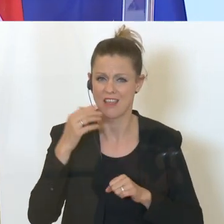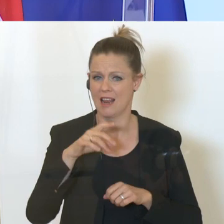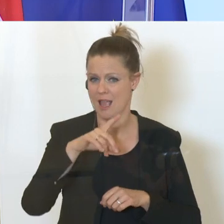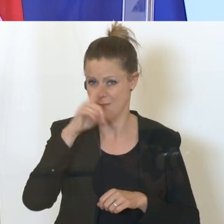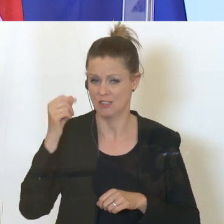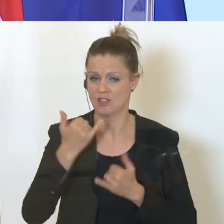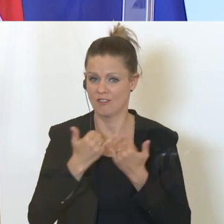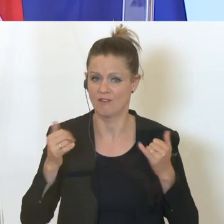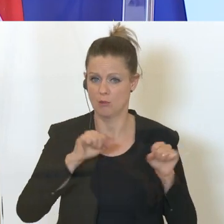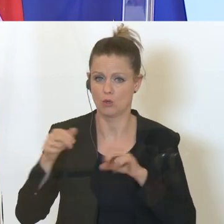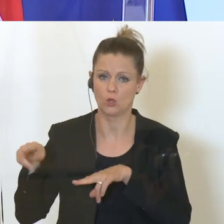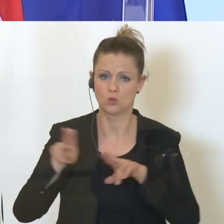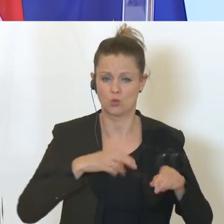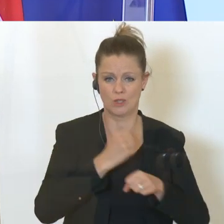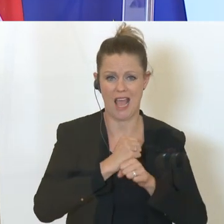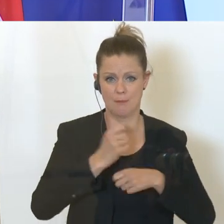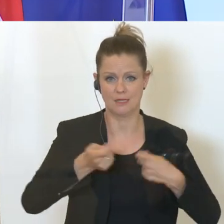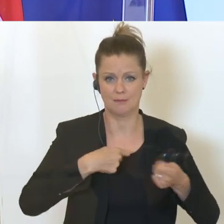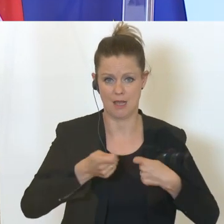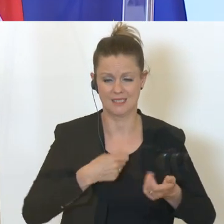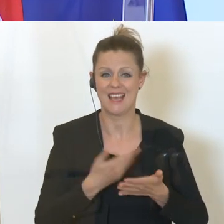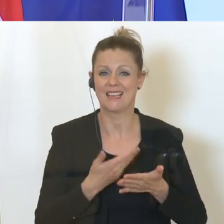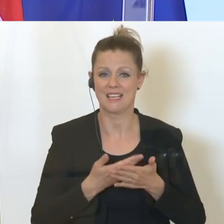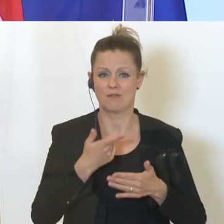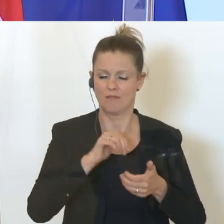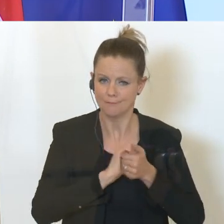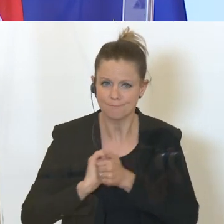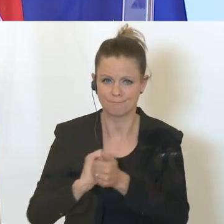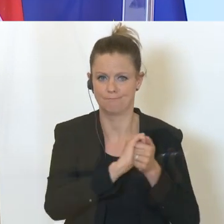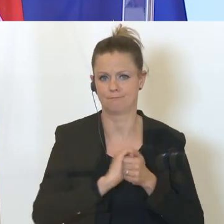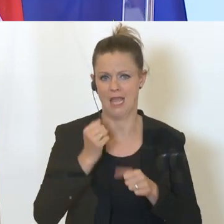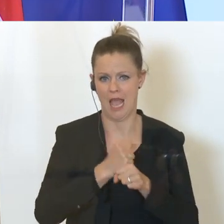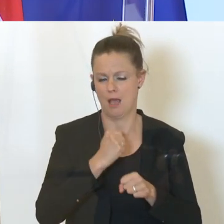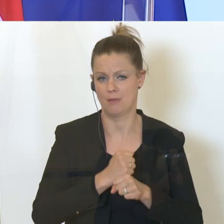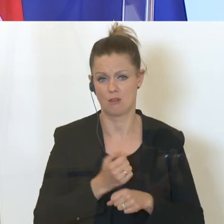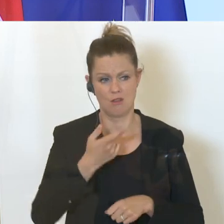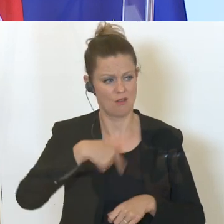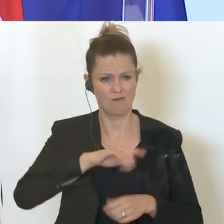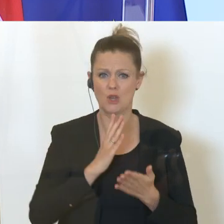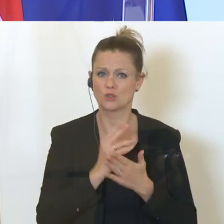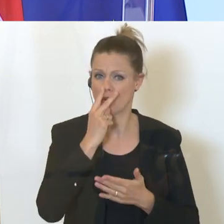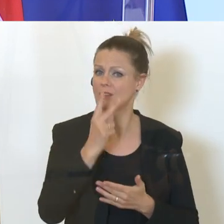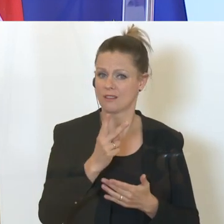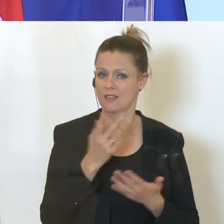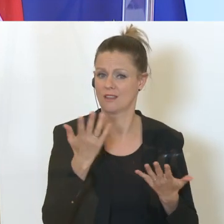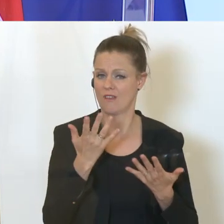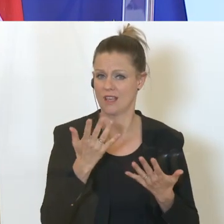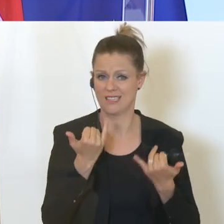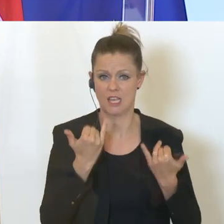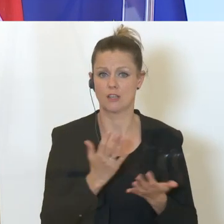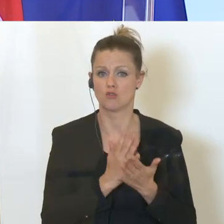Arbeitsmarkt zurückbringen und dementsprechend arbeiten wir da in vereinten Kräften. Und wie man sieht, ist es auch jetzt schon wieder